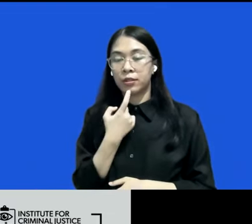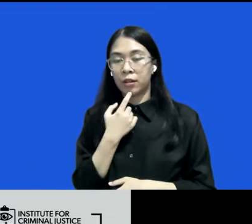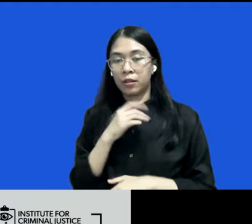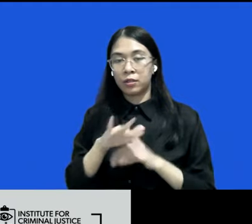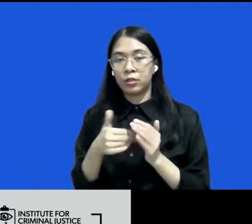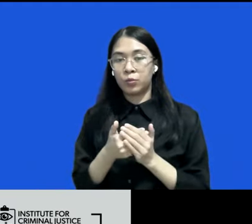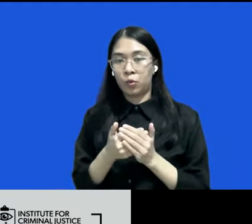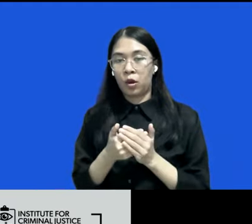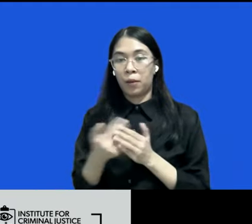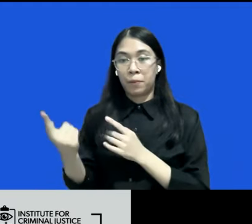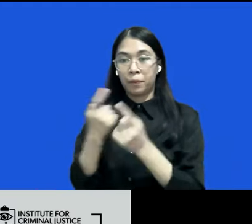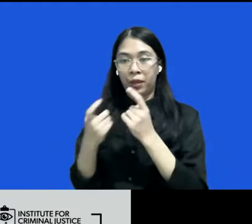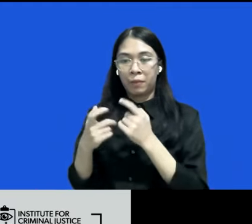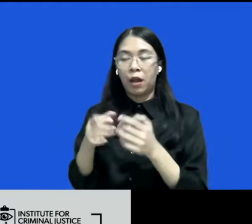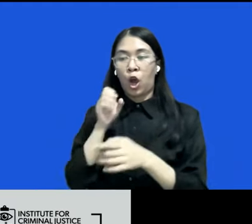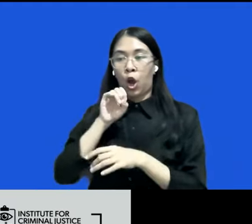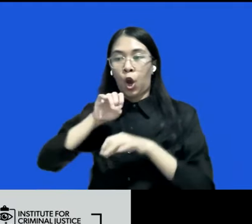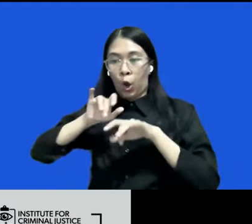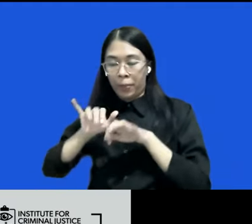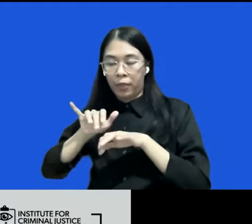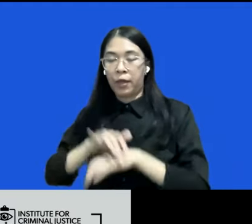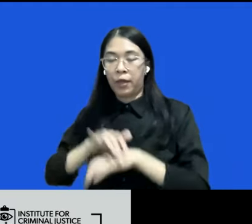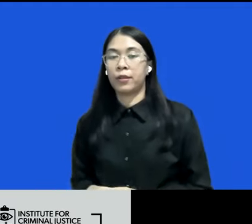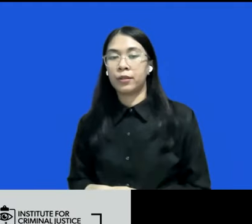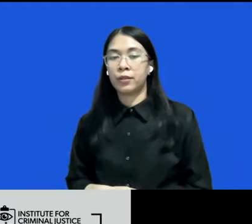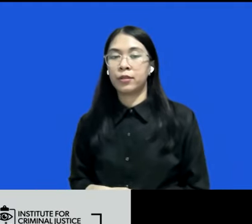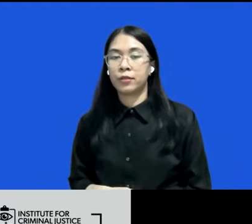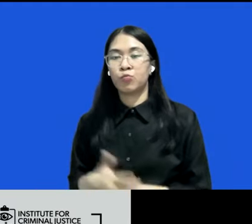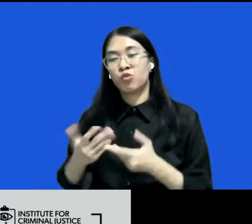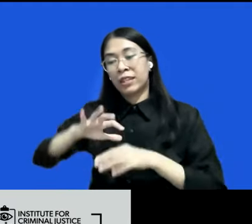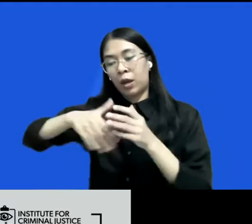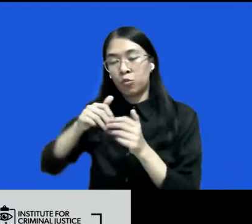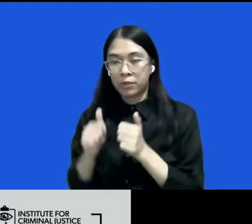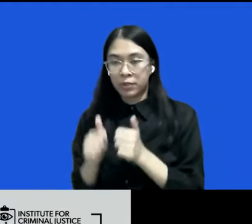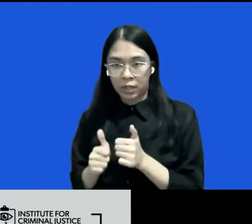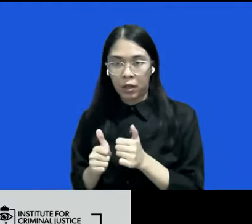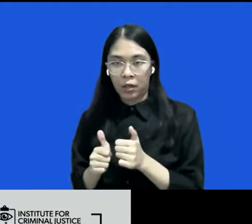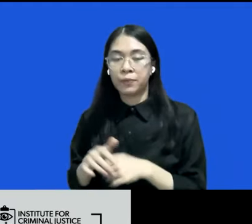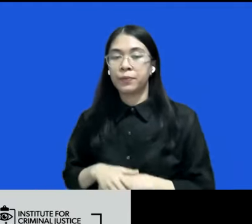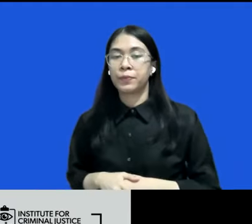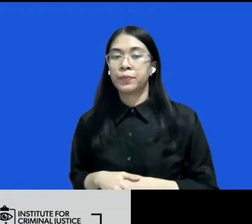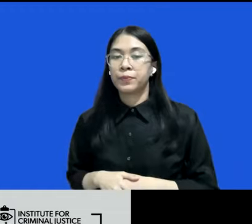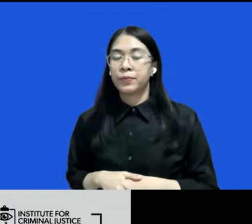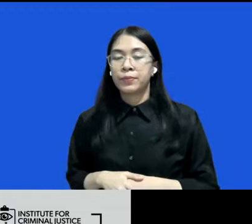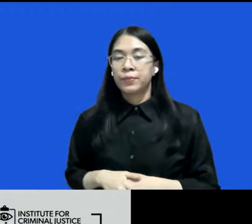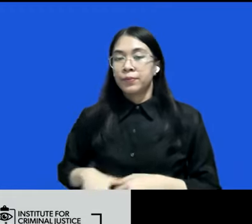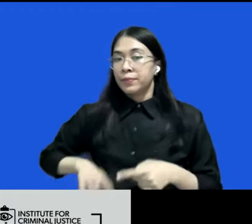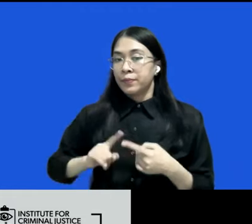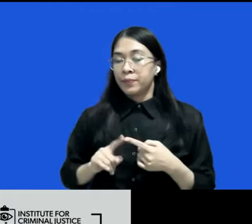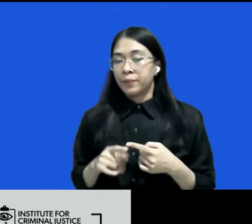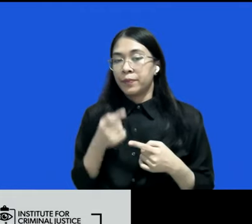pertanyaan dan komentarnya mungkin bisa digabung juga ini yang pertama terkait dengan